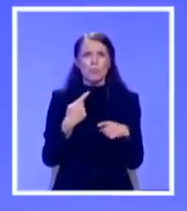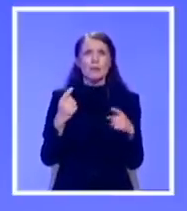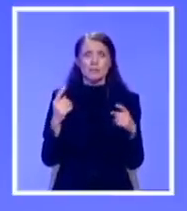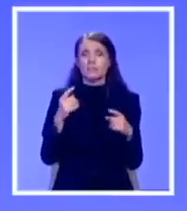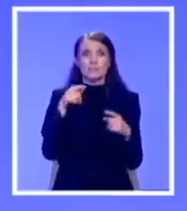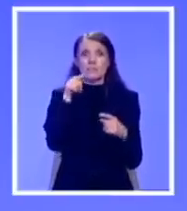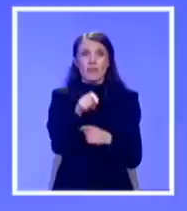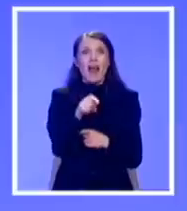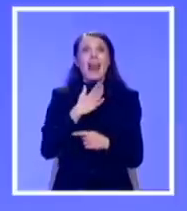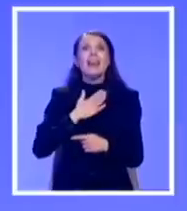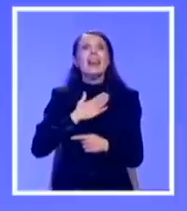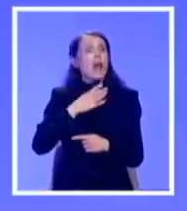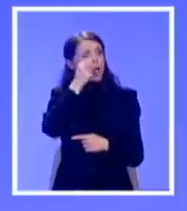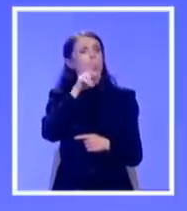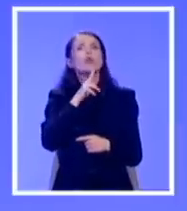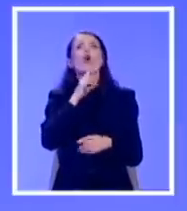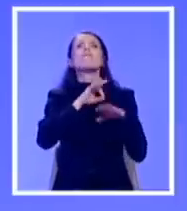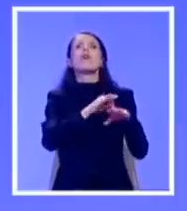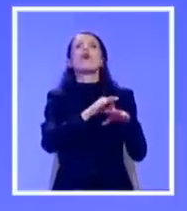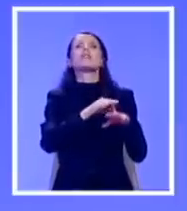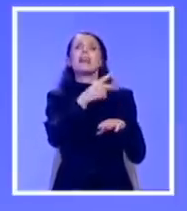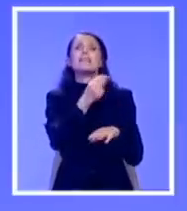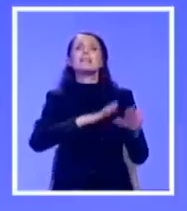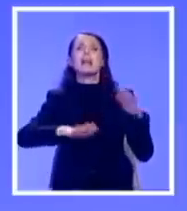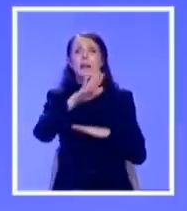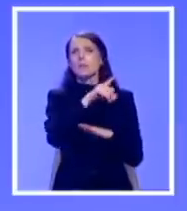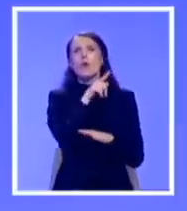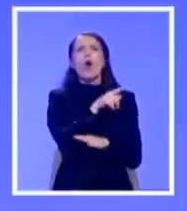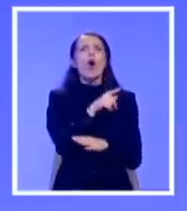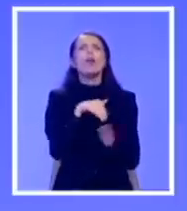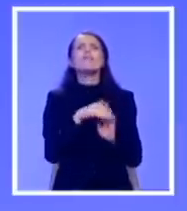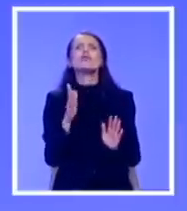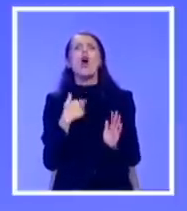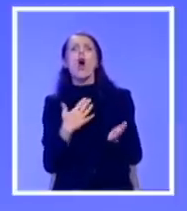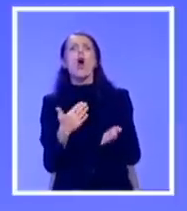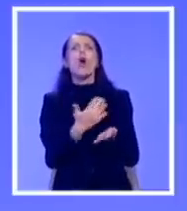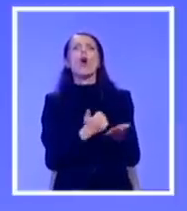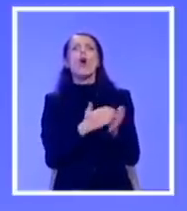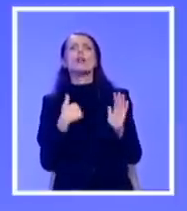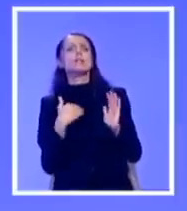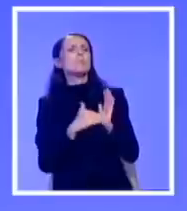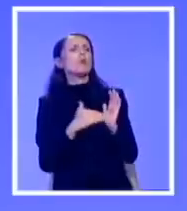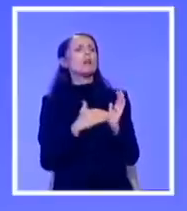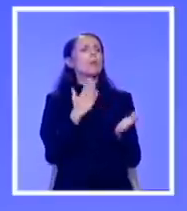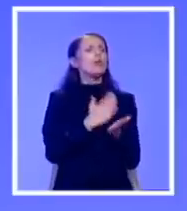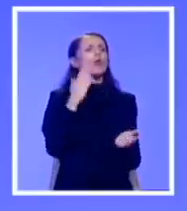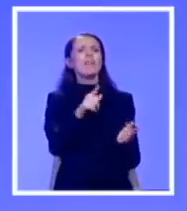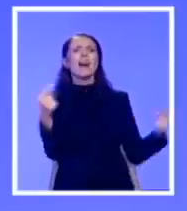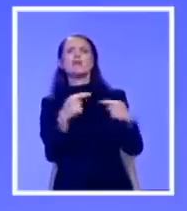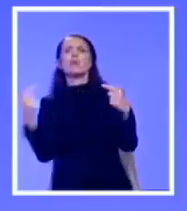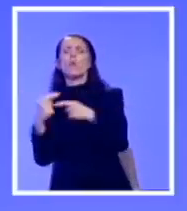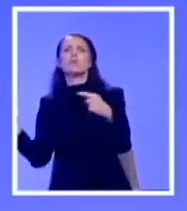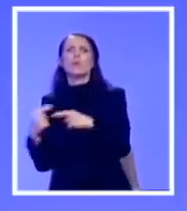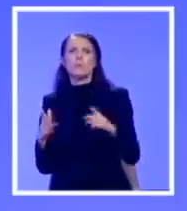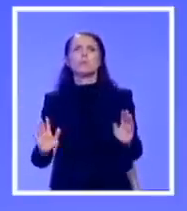našu Srbiju žive na sukobima. Ta borba će sigurno biti teška, ali sam sigur da će Srbija okončiti svoje dvovekovno kolebanje gdje